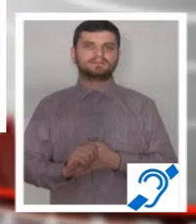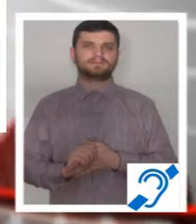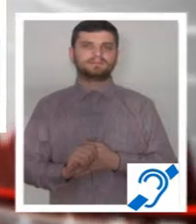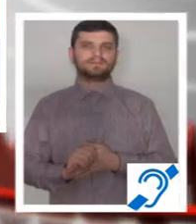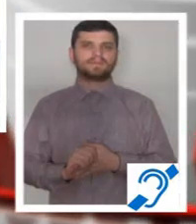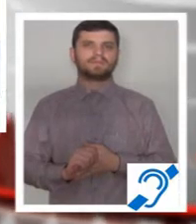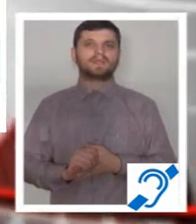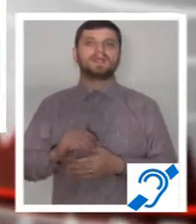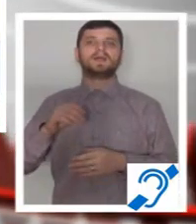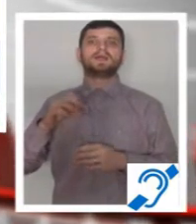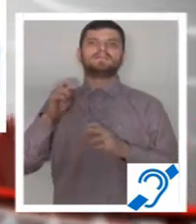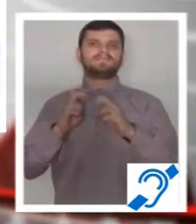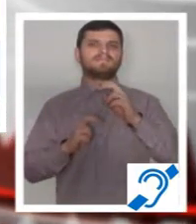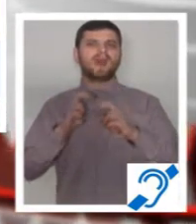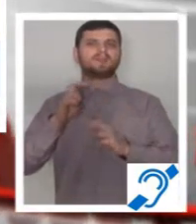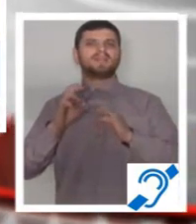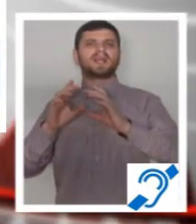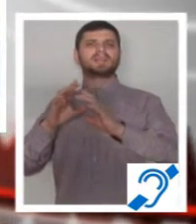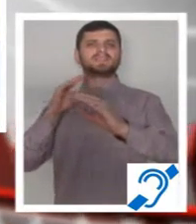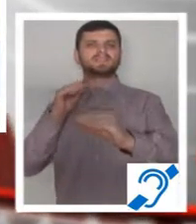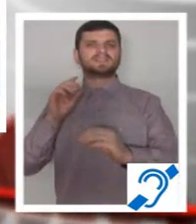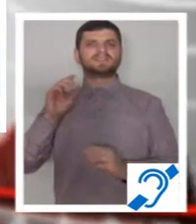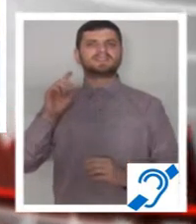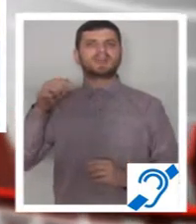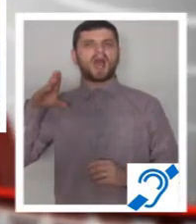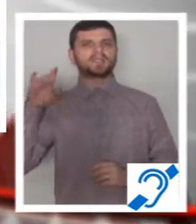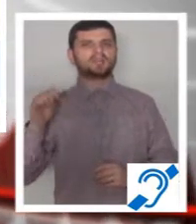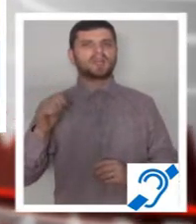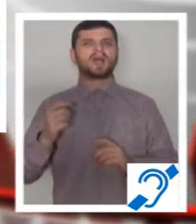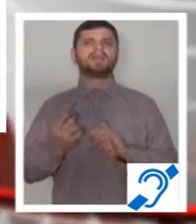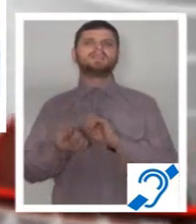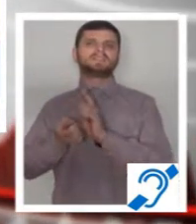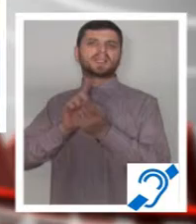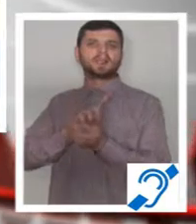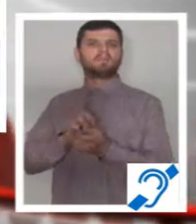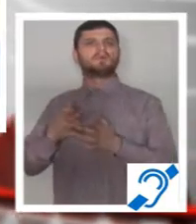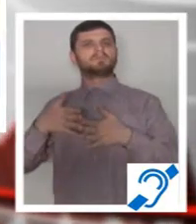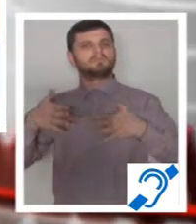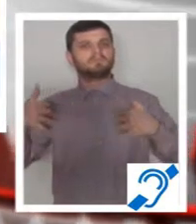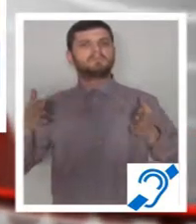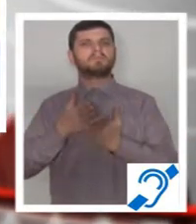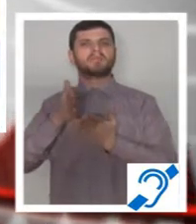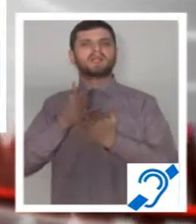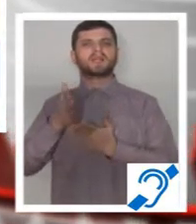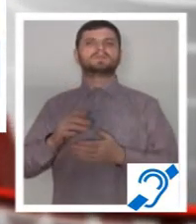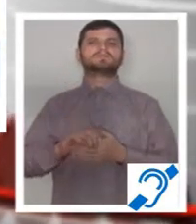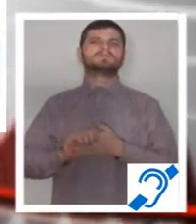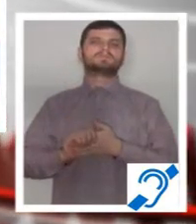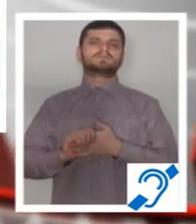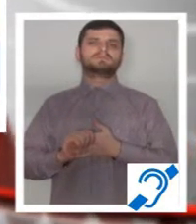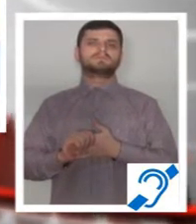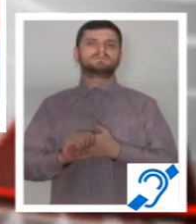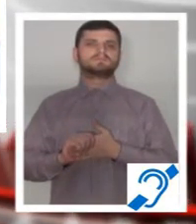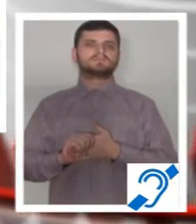În uzinele Dacia s-au produs transformări vizibile în fiecare departament, fie că vorbim despre presaj, caroserie, vopsitorie sau